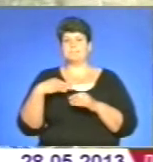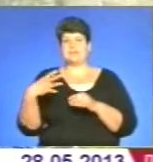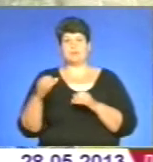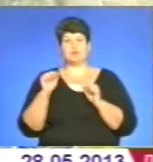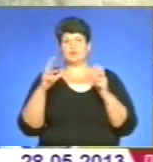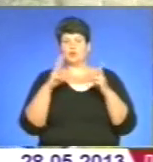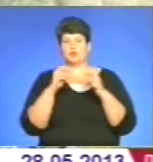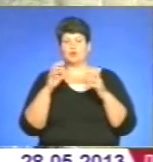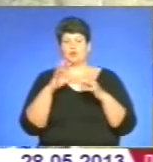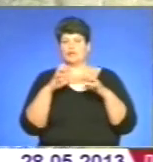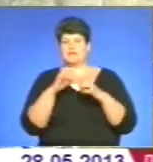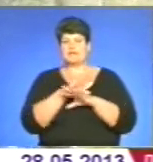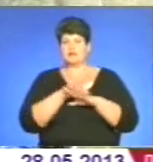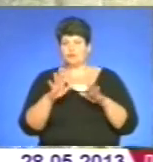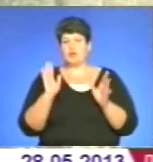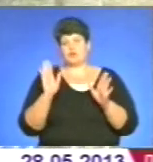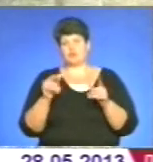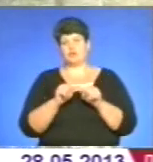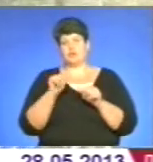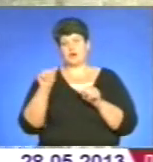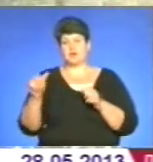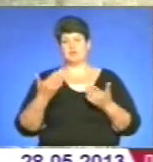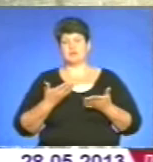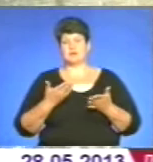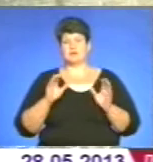кусатися. Якщо будуть, значить будуть вони окремо так і далі собі жити.